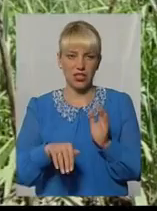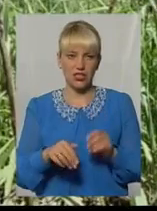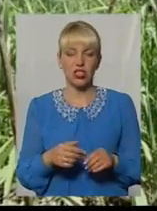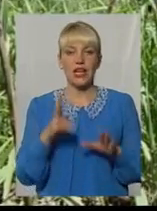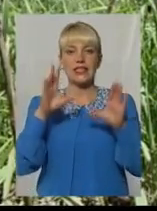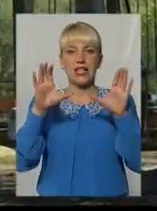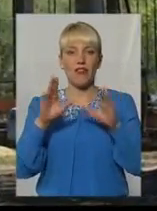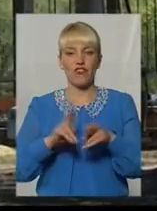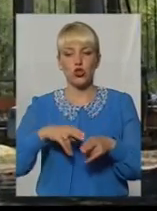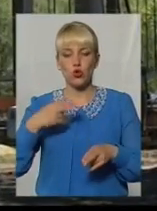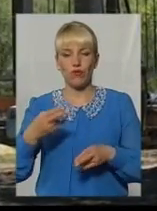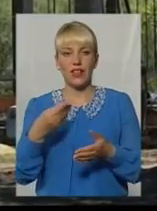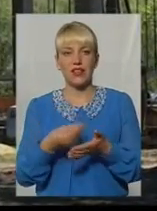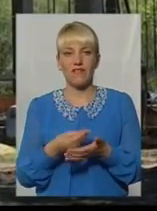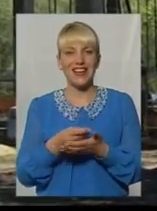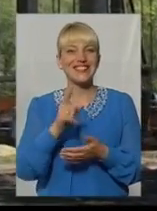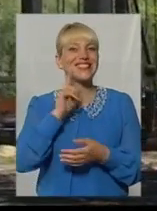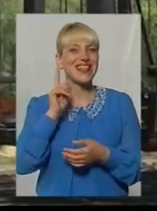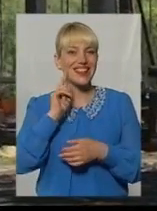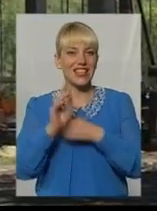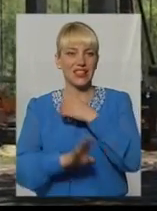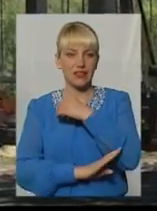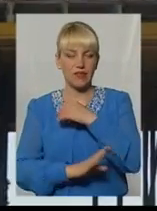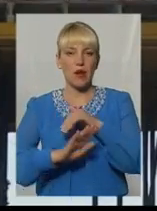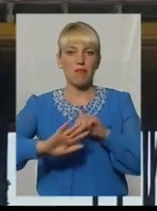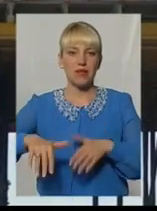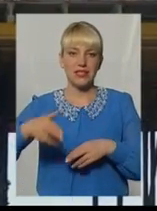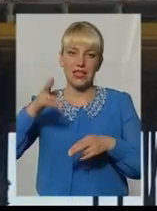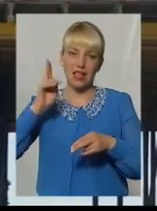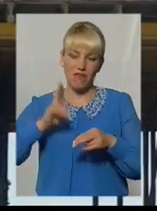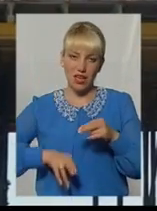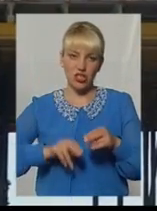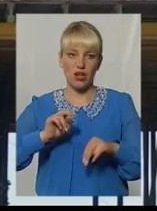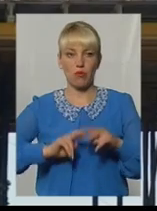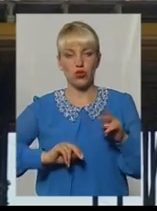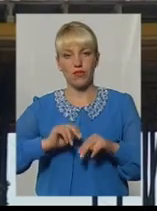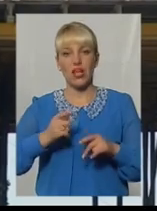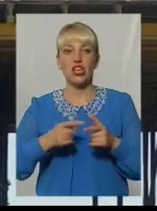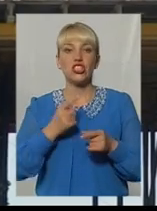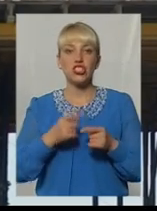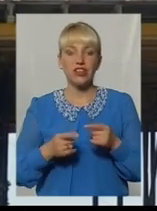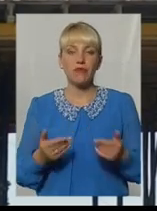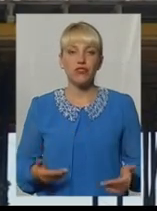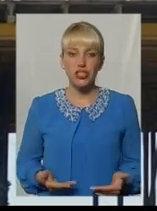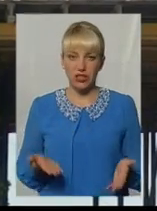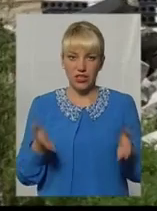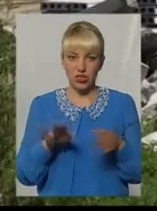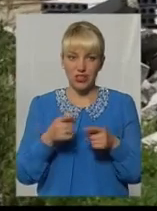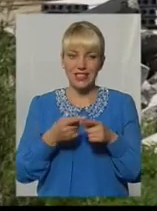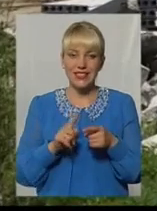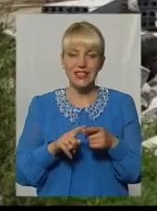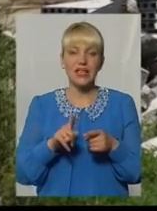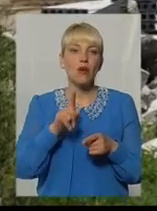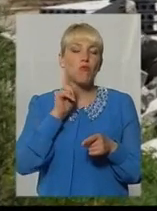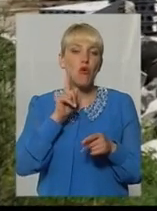зрізаних насаджень забудовник може і після завершення будівництва. Інше питання – чи приживуться нові рослини. За словами екологів,